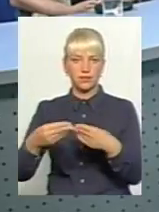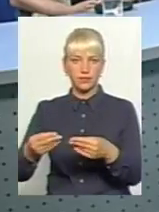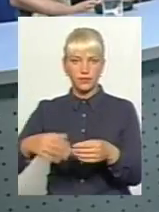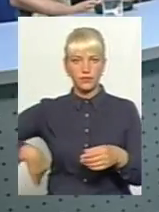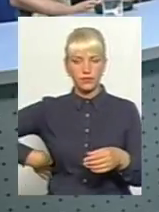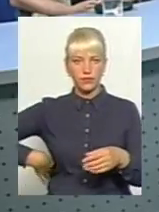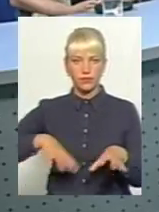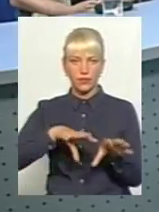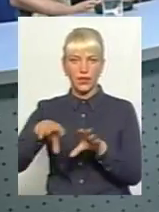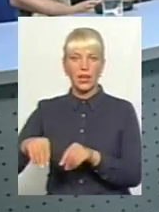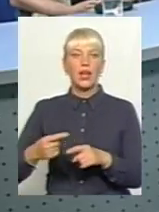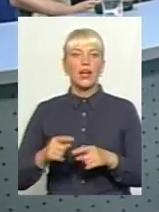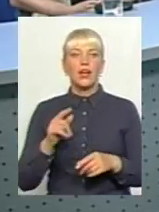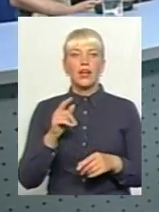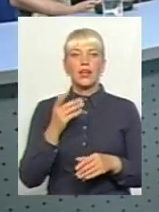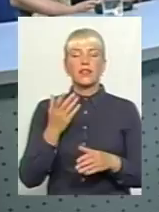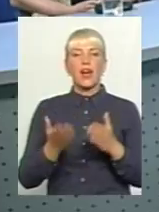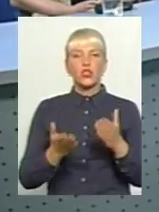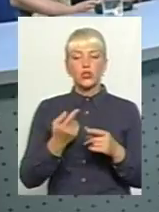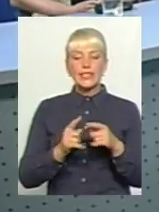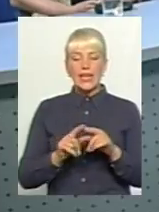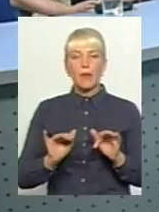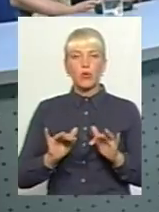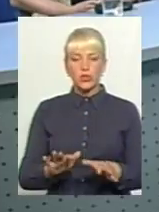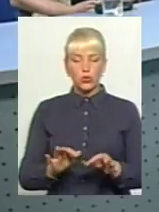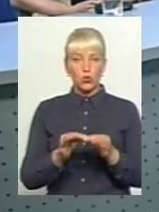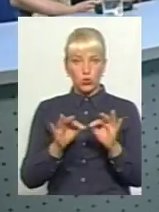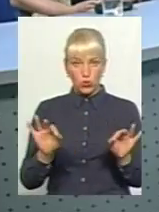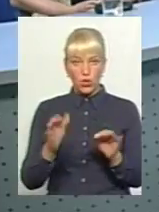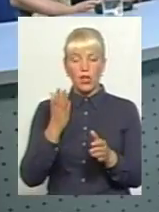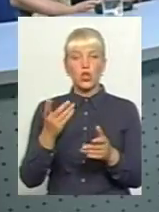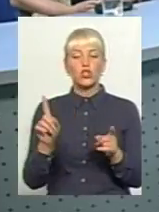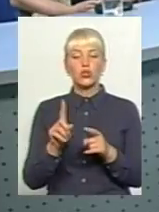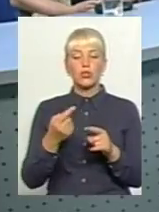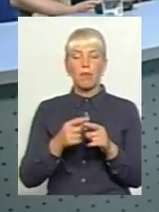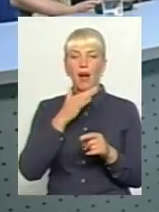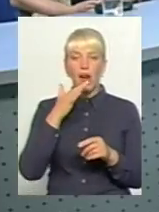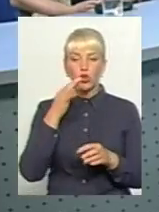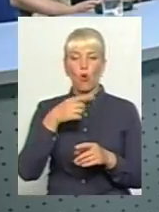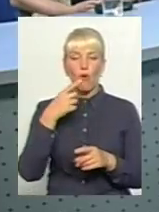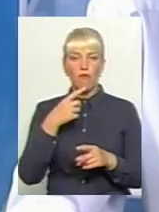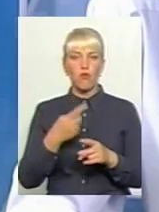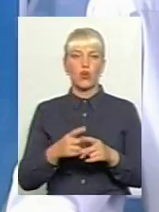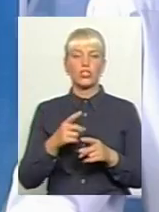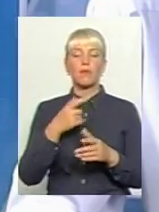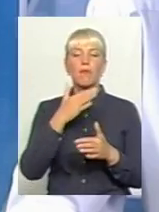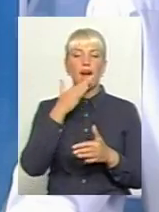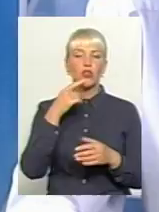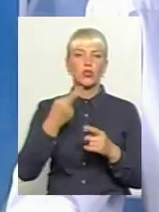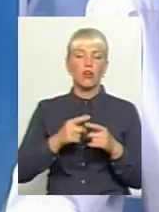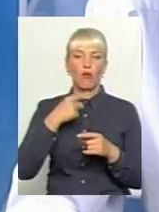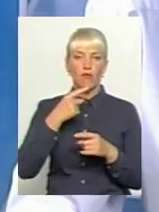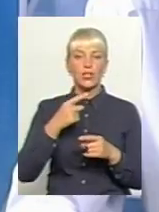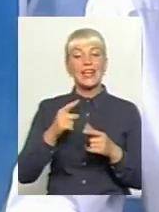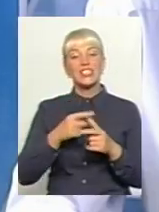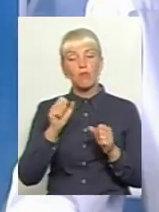багато говорять і яку так хочуть провадити в міністерстві, чи допоможе вона пришвидшити цю ситуацію,